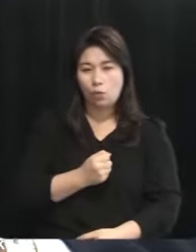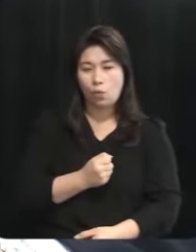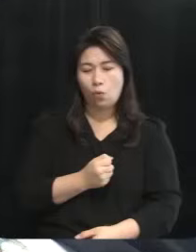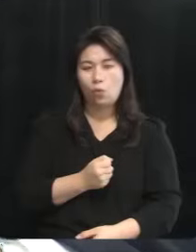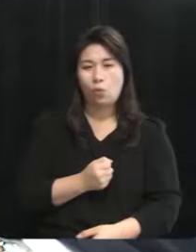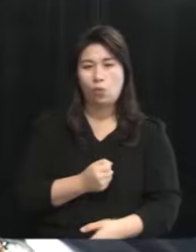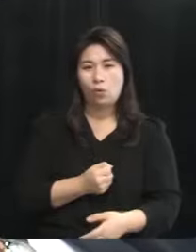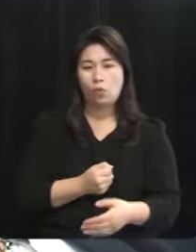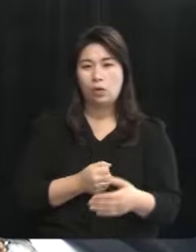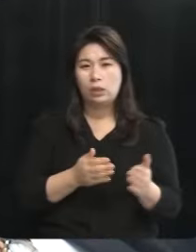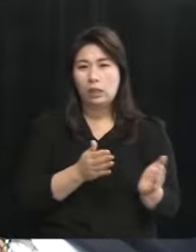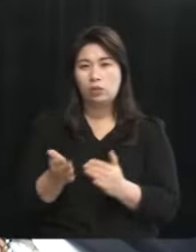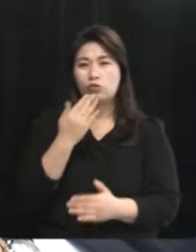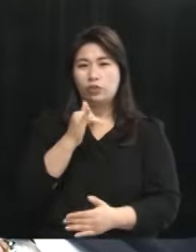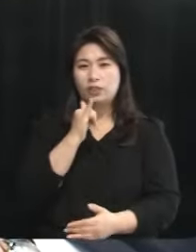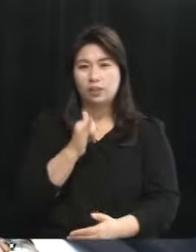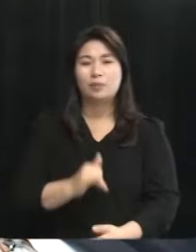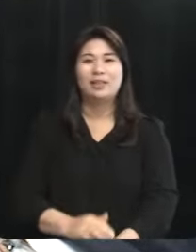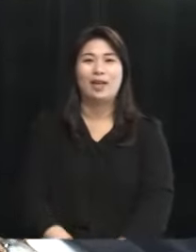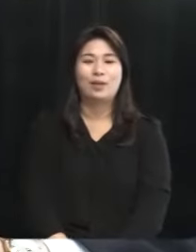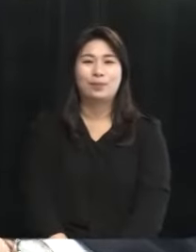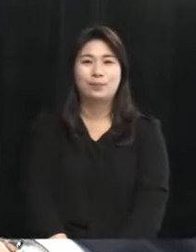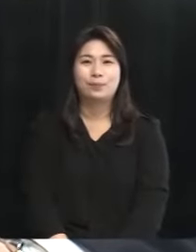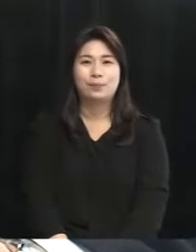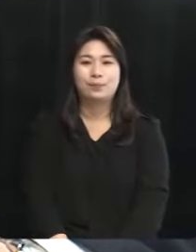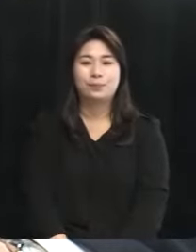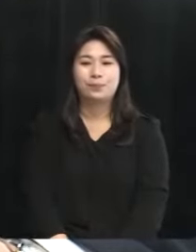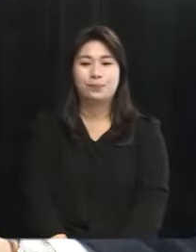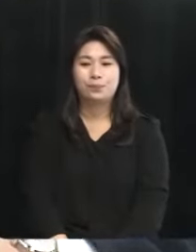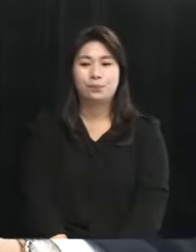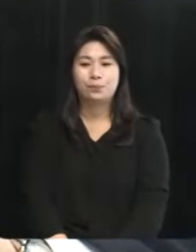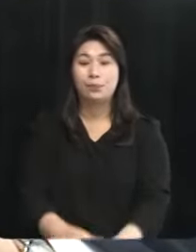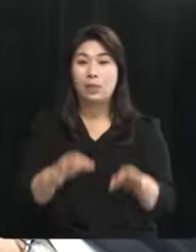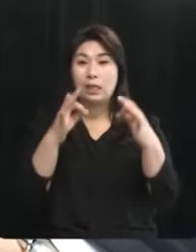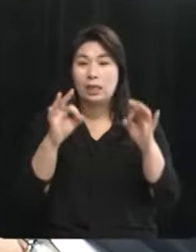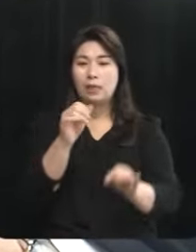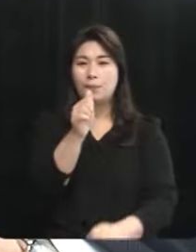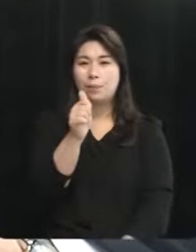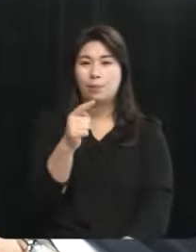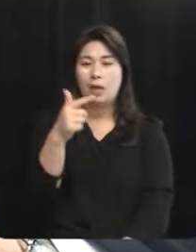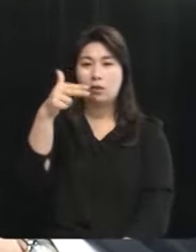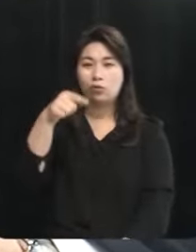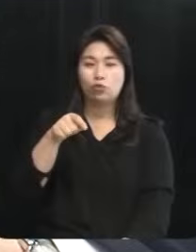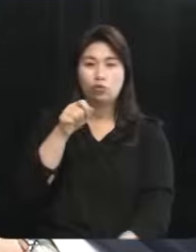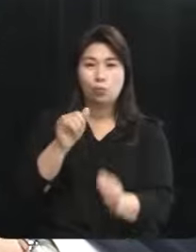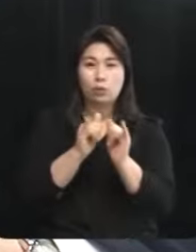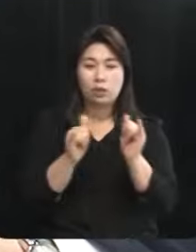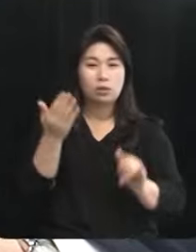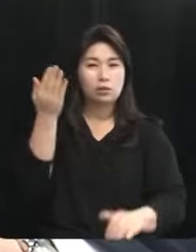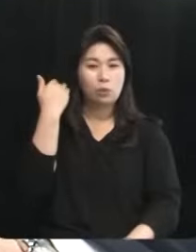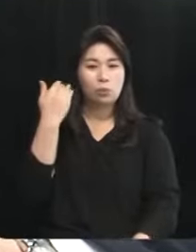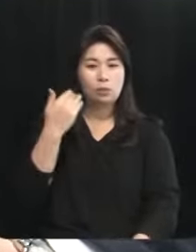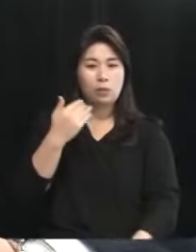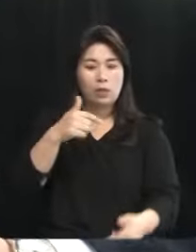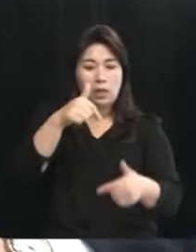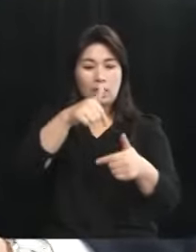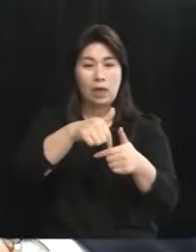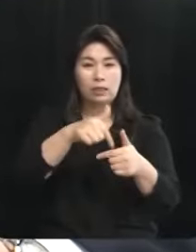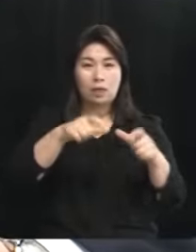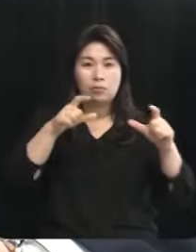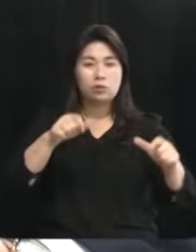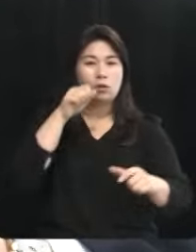확인했습니다 네 김한규 후보는 지난번 강남에서 출마하셨을 때도